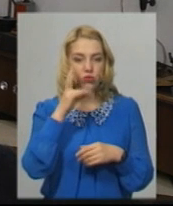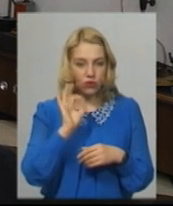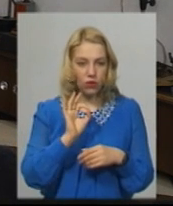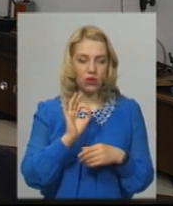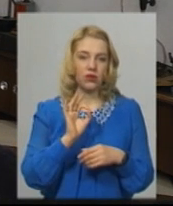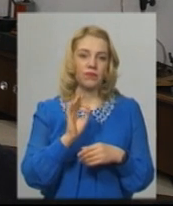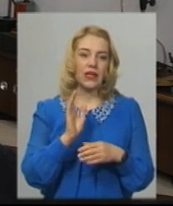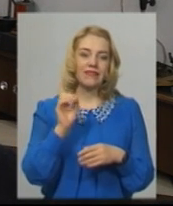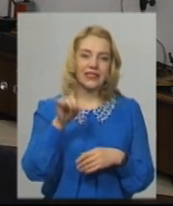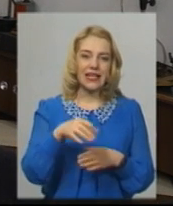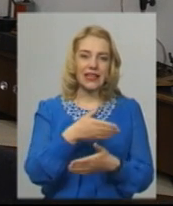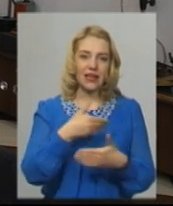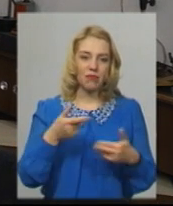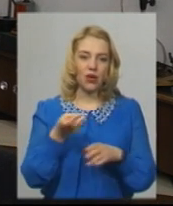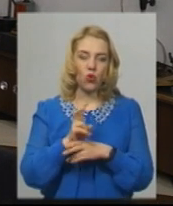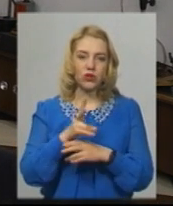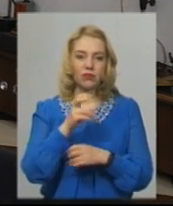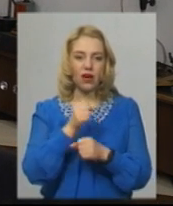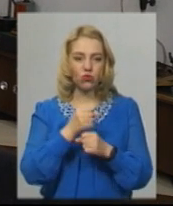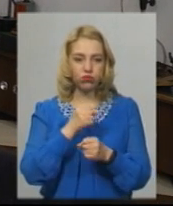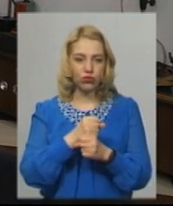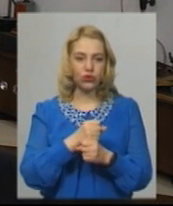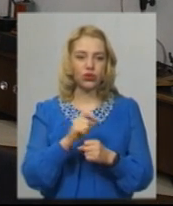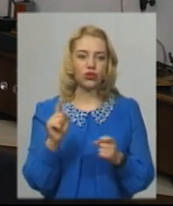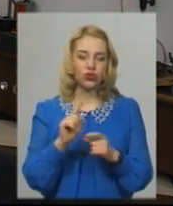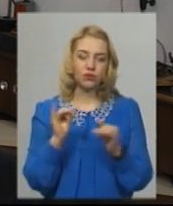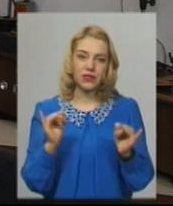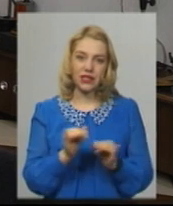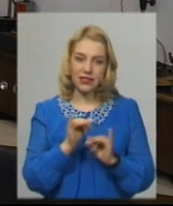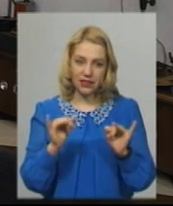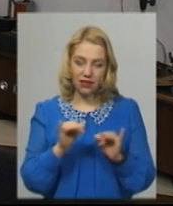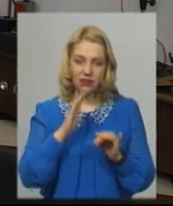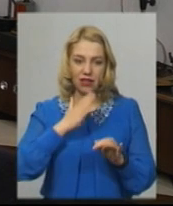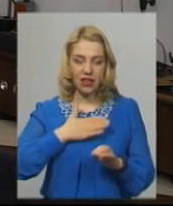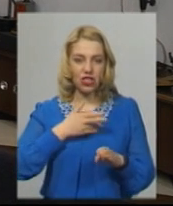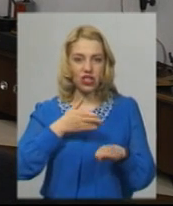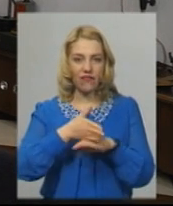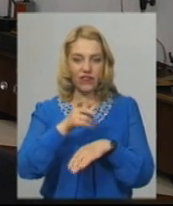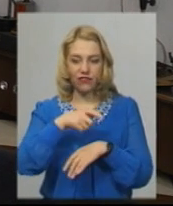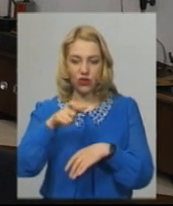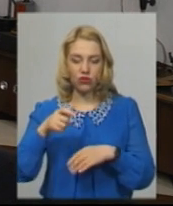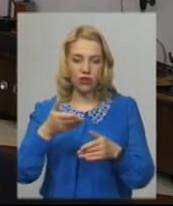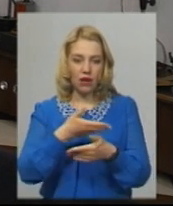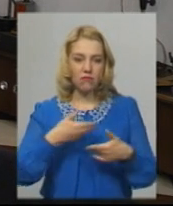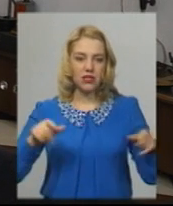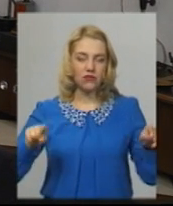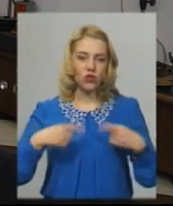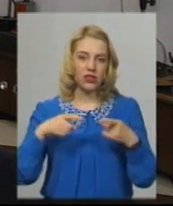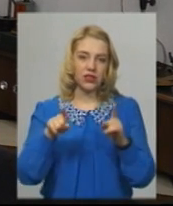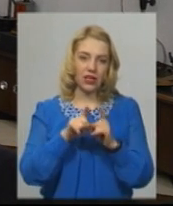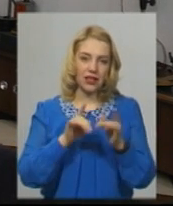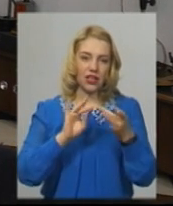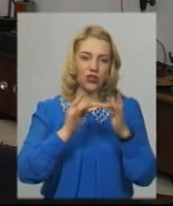таки, ми входимо на роботу і, щоб зацікавити наших відвідувачів, ми створили такі інтерактивні